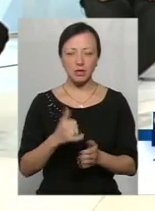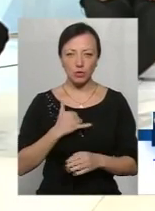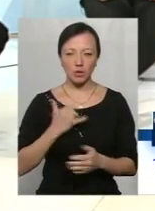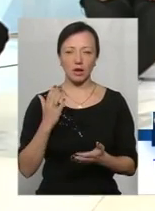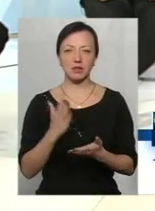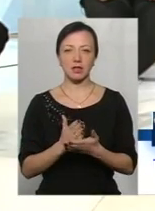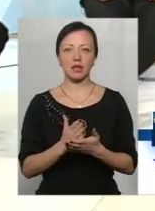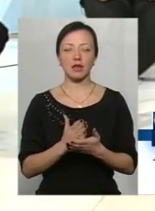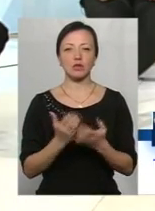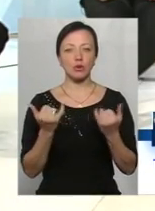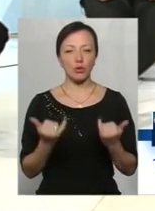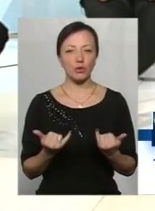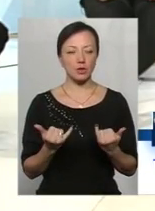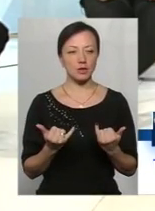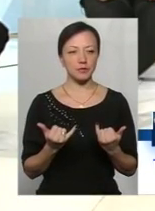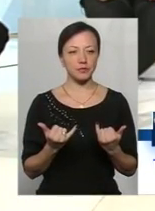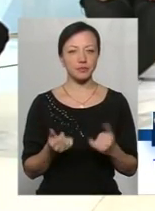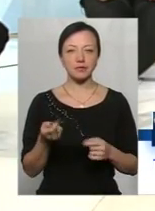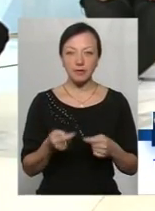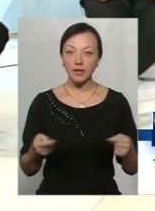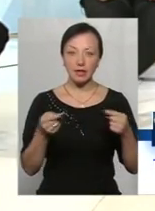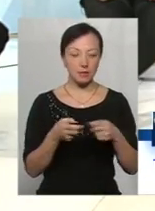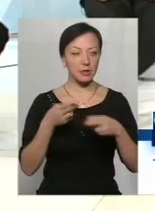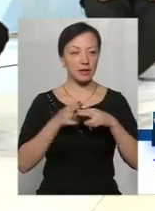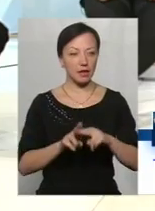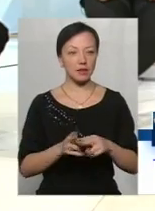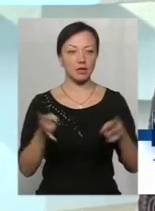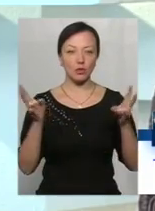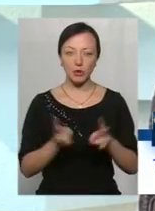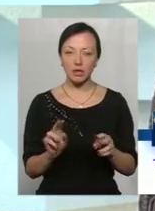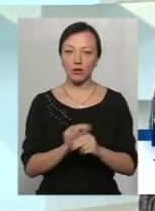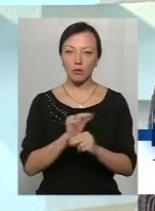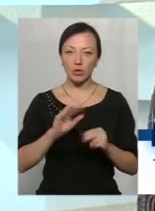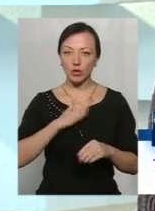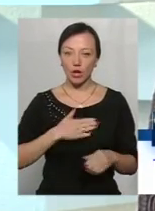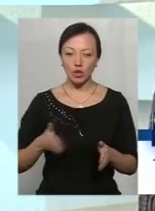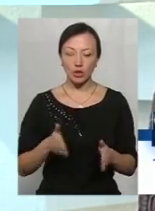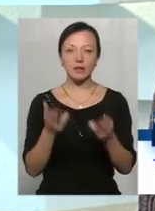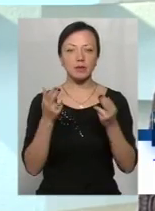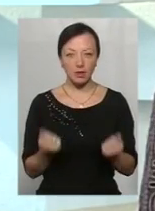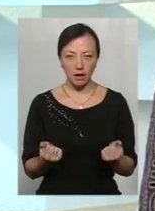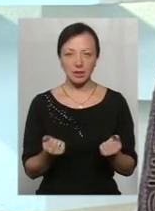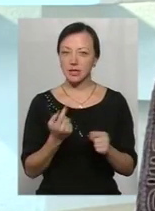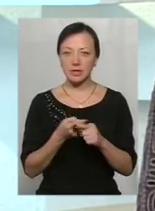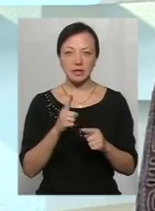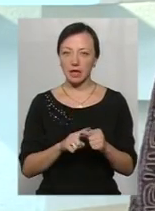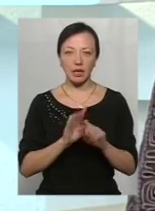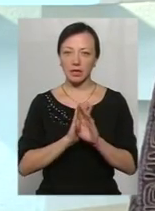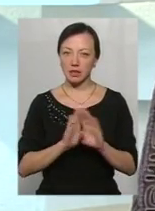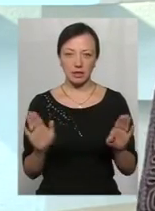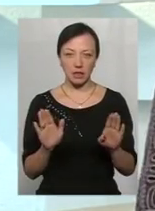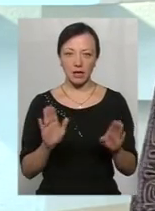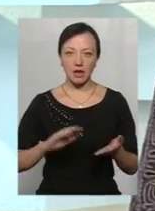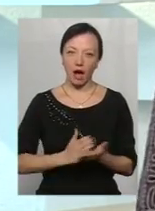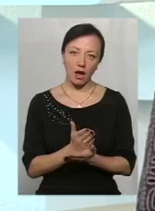є в нас сьогодні саме та техніка, яка необхідна для ремонту наших доріг. Так, я не скажу, що це буде надзвичайно